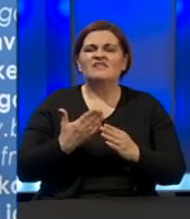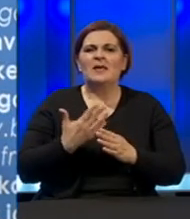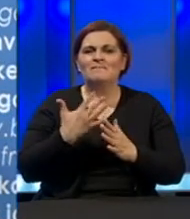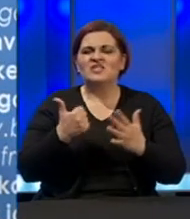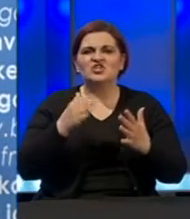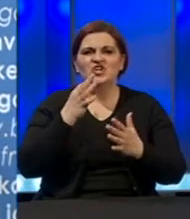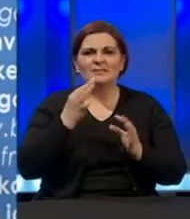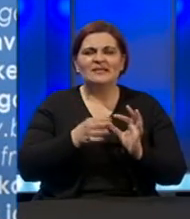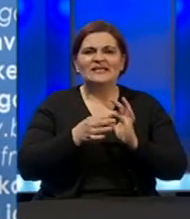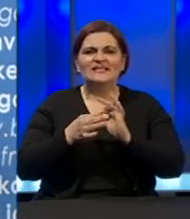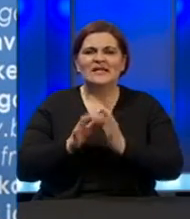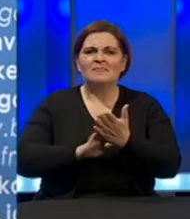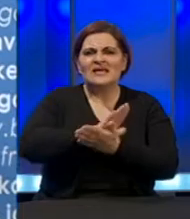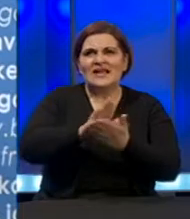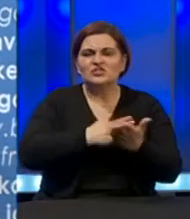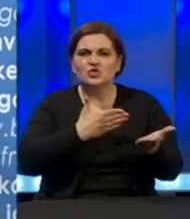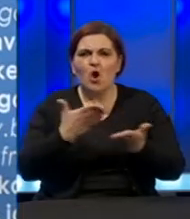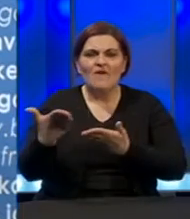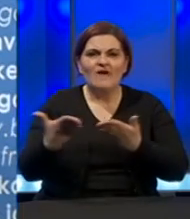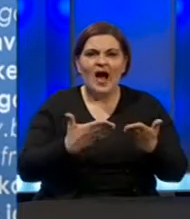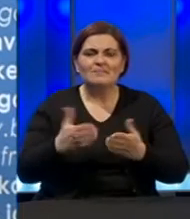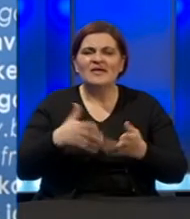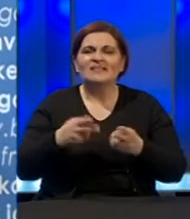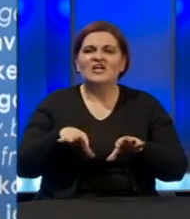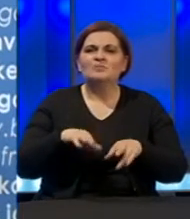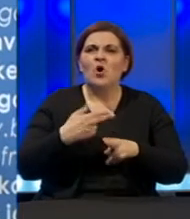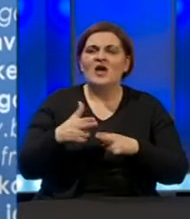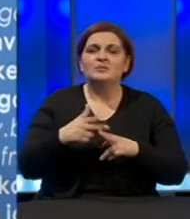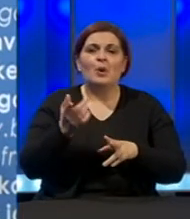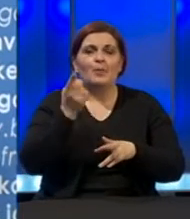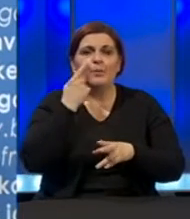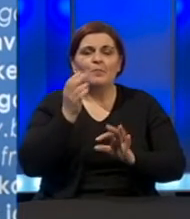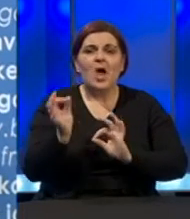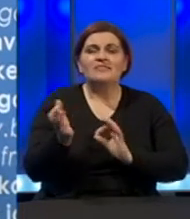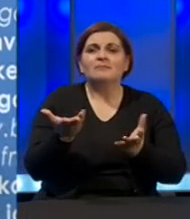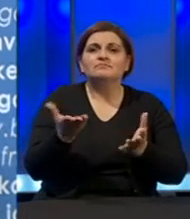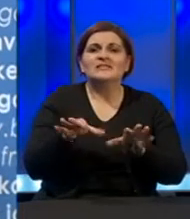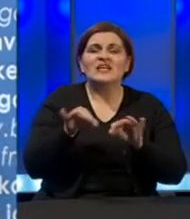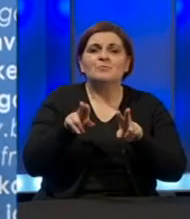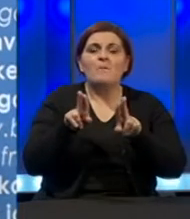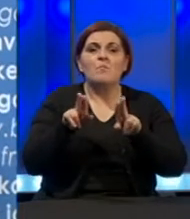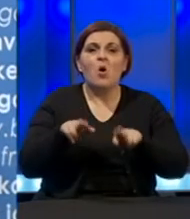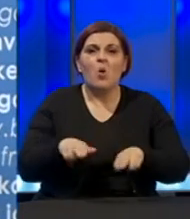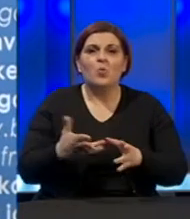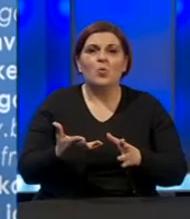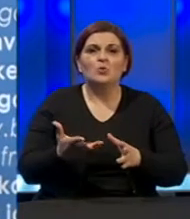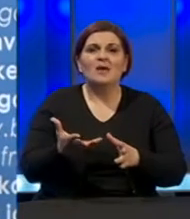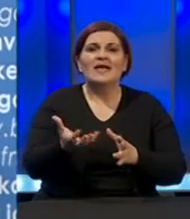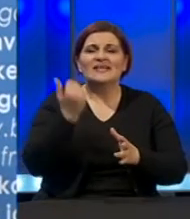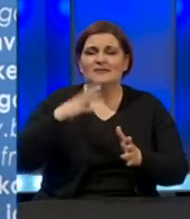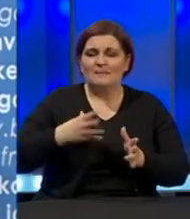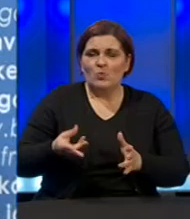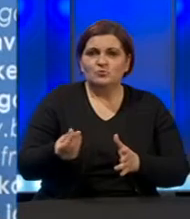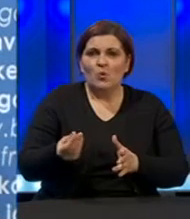5-6 dana intenzivno razgovaramo i tražimo rješenje da probamo obezbijediti mogućnost preuzimanja penzija,